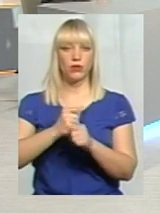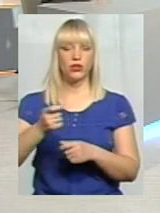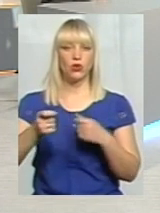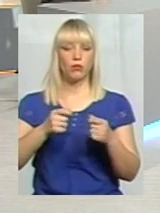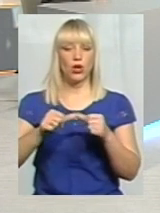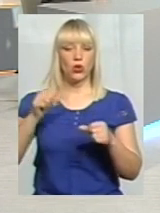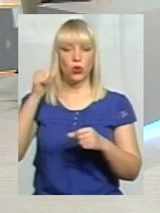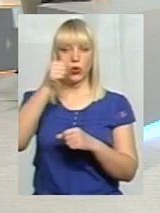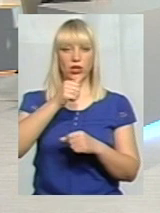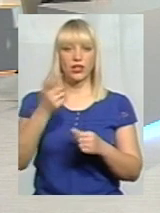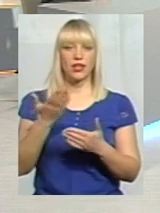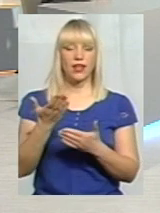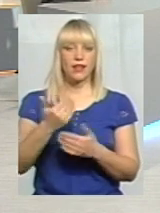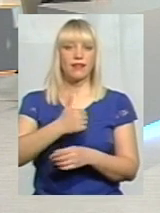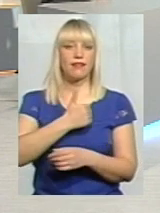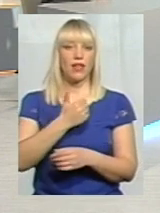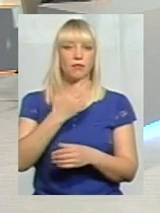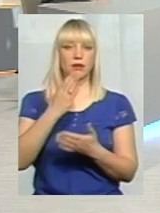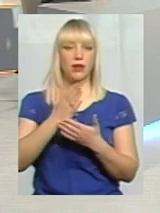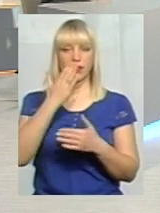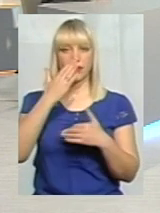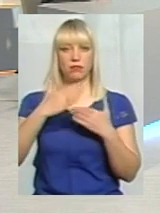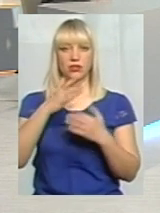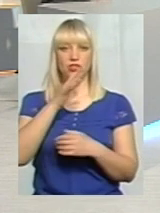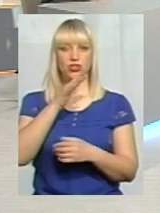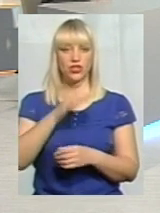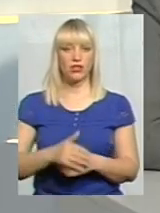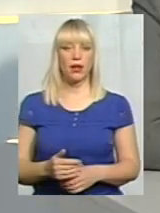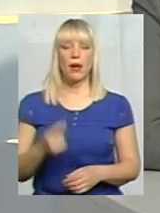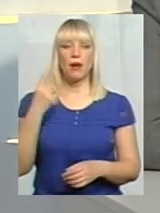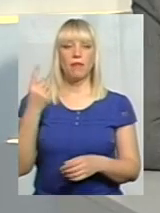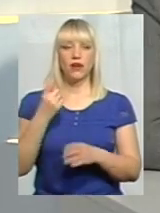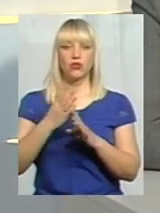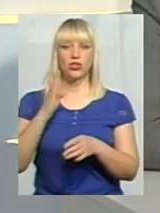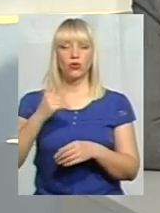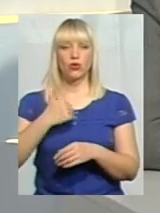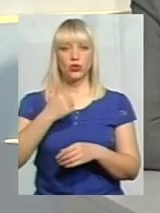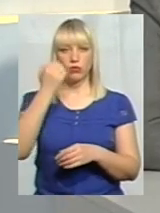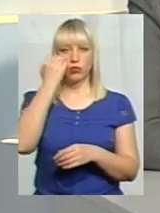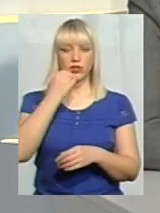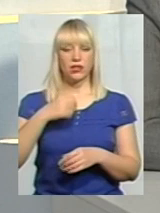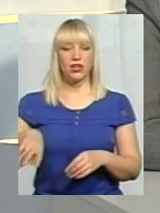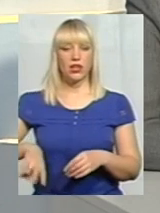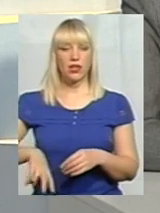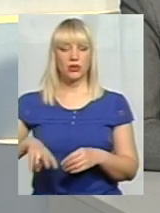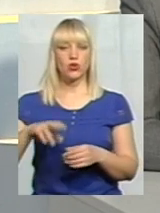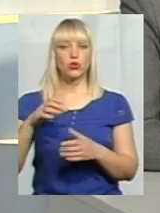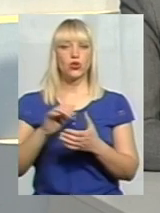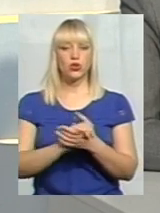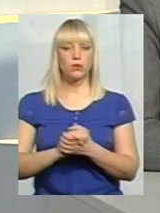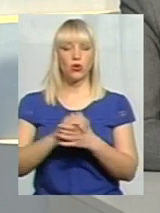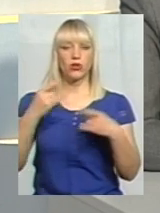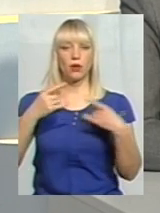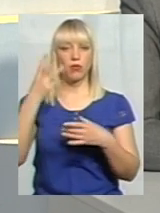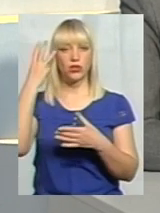наміри маєте найближчі. Прошу. Дякую. Перш за все, хочу подякувати Дирекцію Суспільного телебачення, Поділля Центр за запрошення,